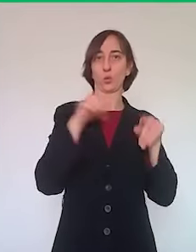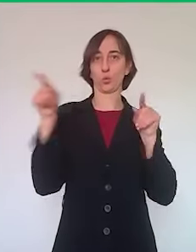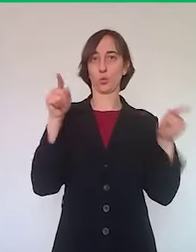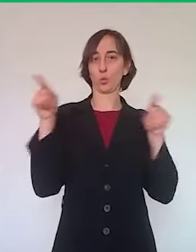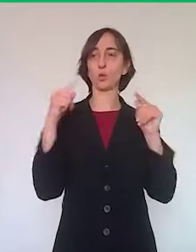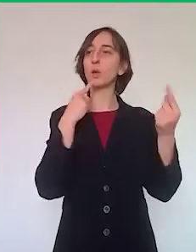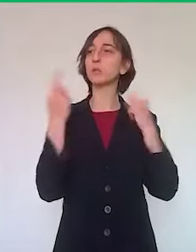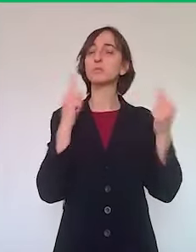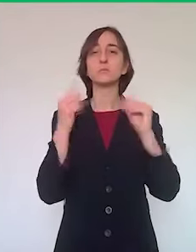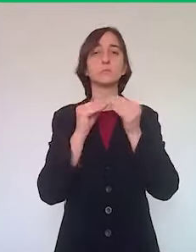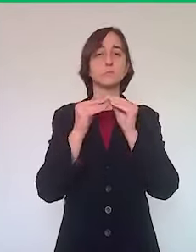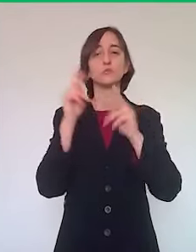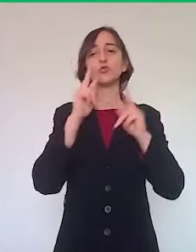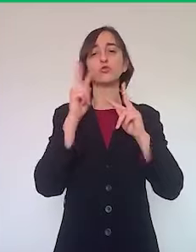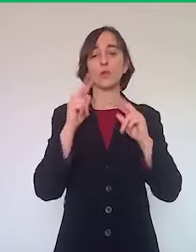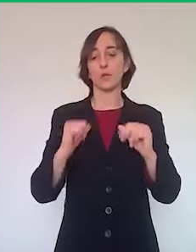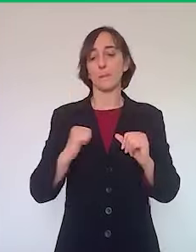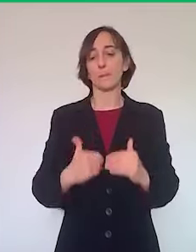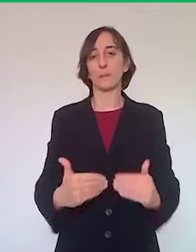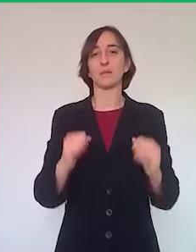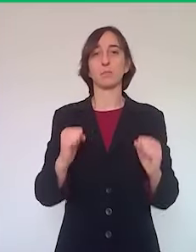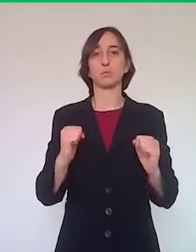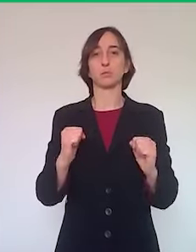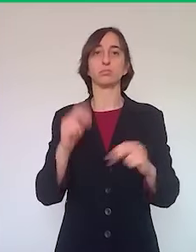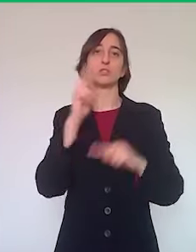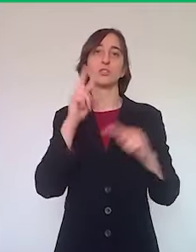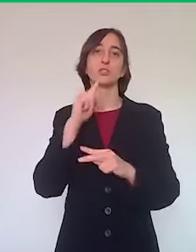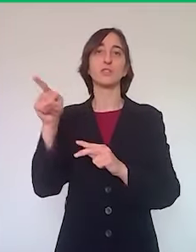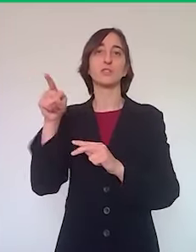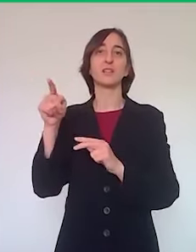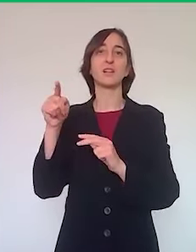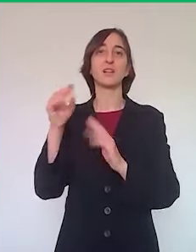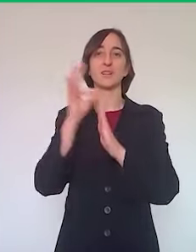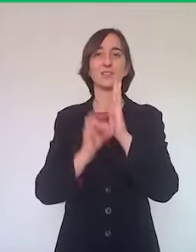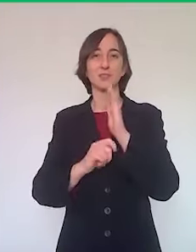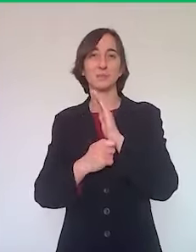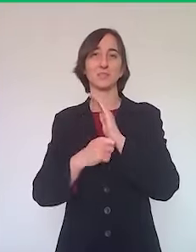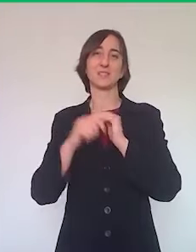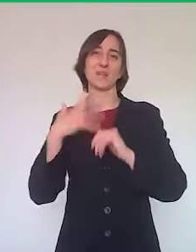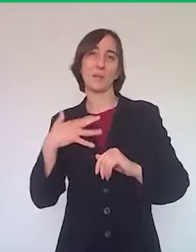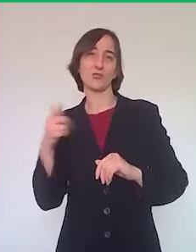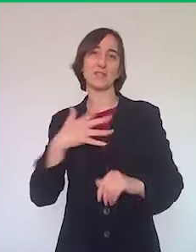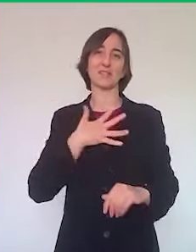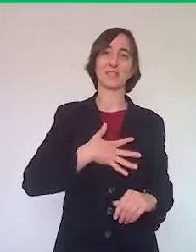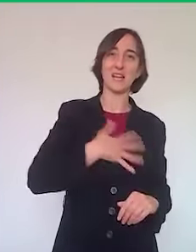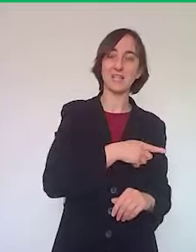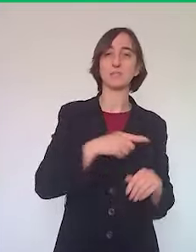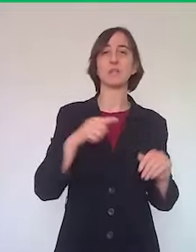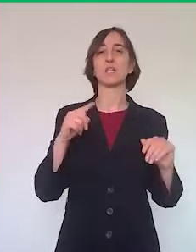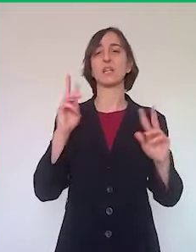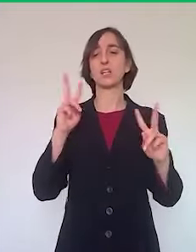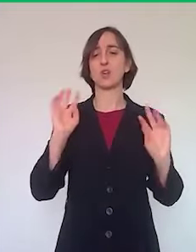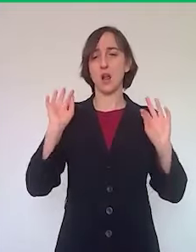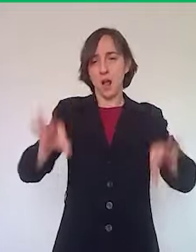brevi di riallineare la disciplina della provincia di Piacenza e di Rimini a quella di tutta la regione Emilia-Romagna e del resto del